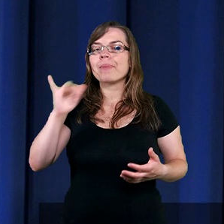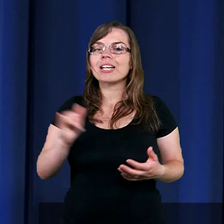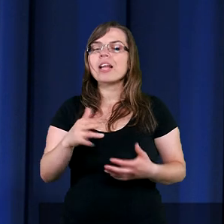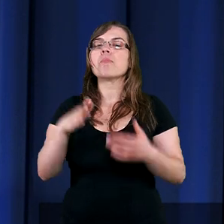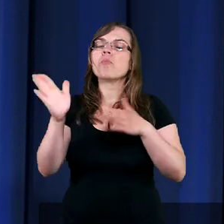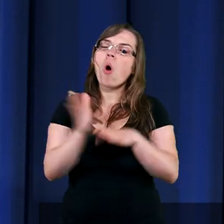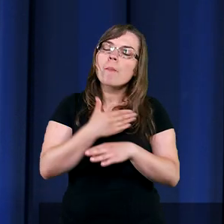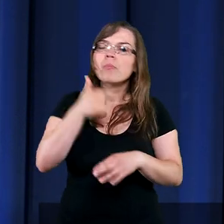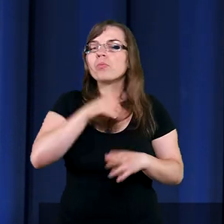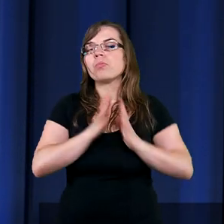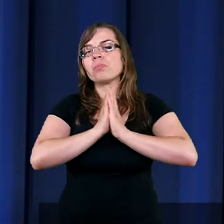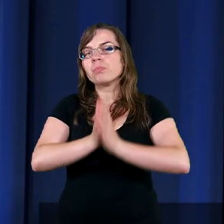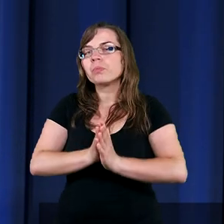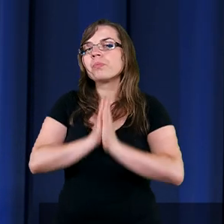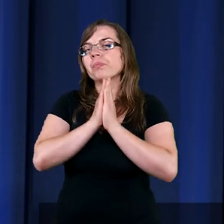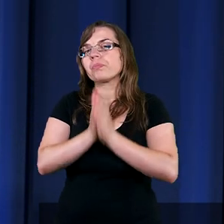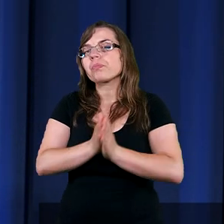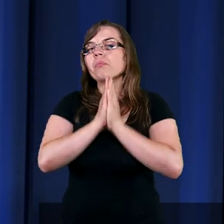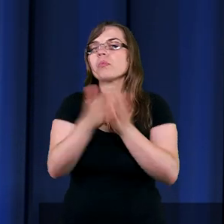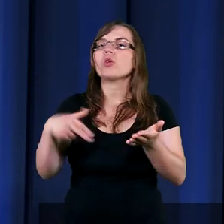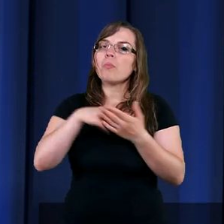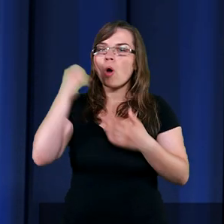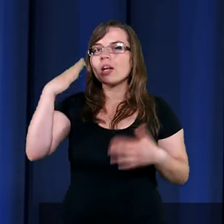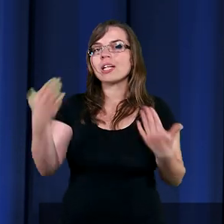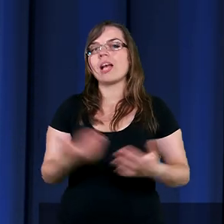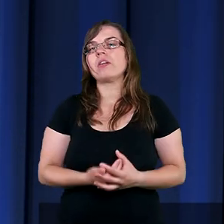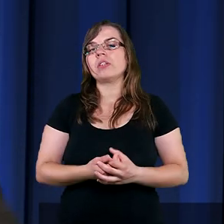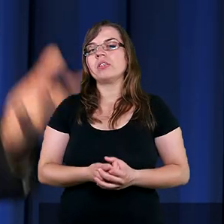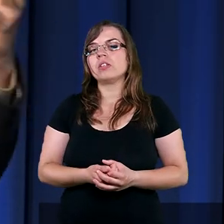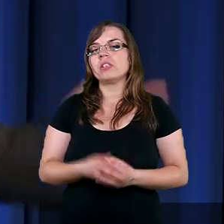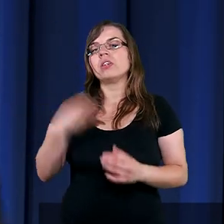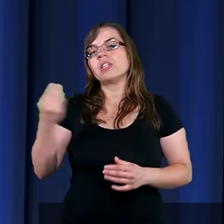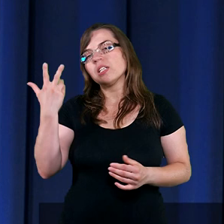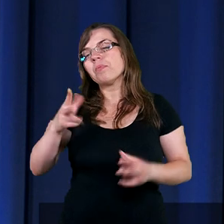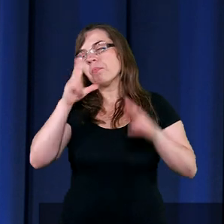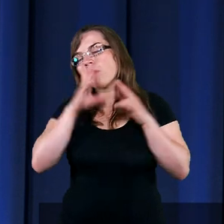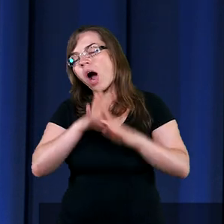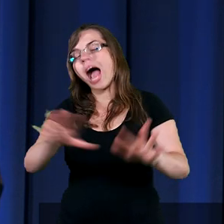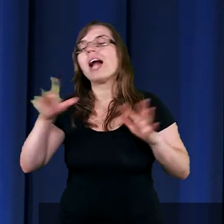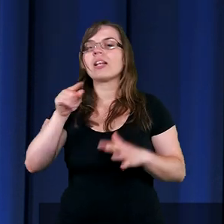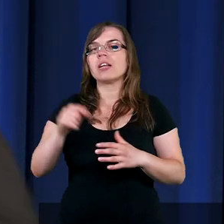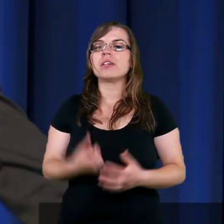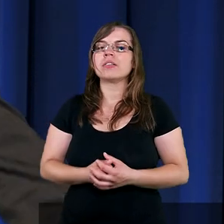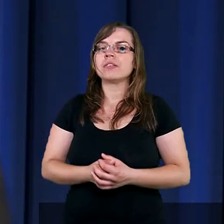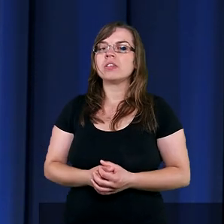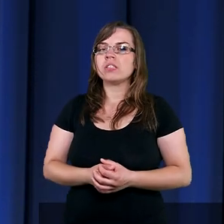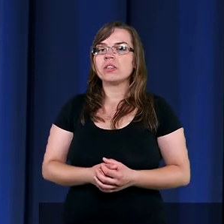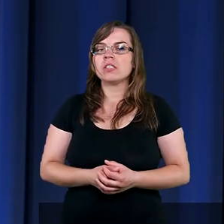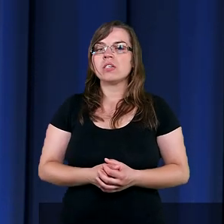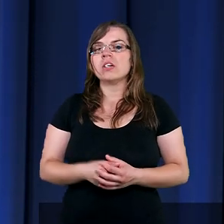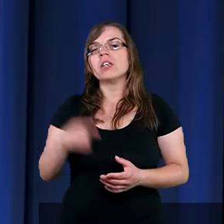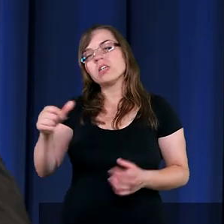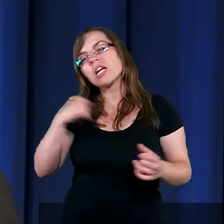próśb, które Mojżesz zanosił. Panie Boże, nie. Jeszcze mu pokazał, tam jest napisane, o ziemię